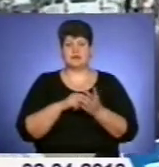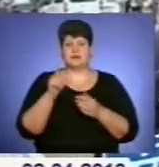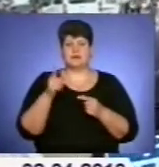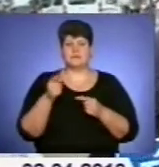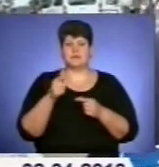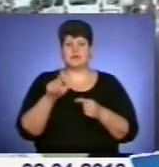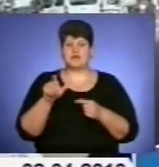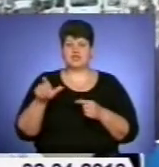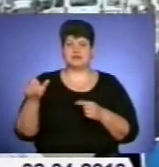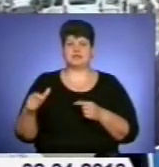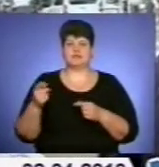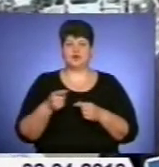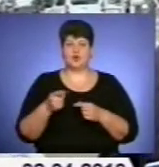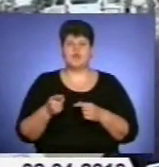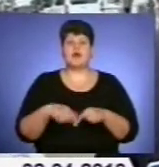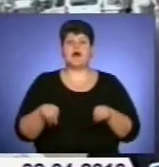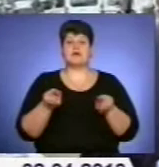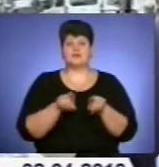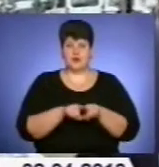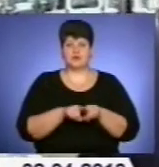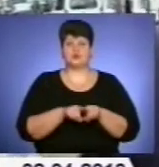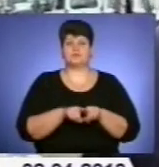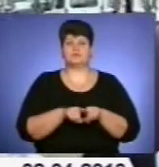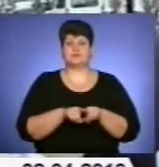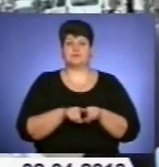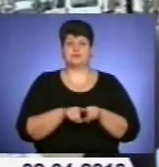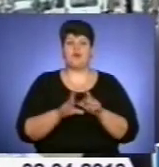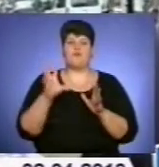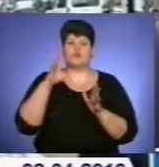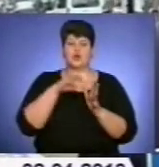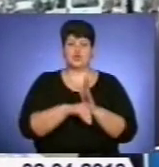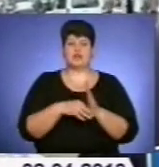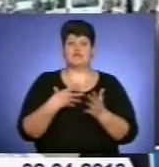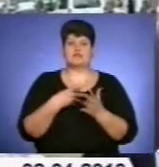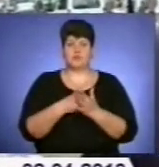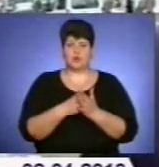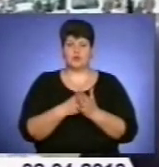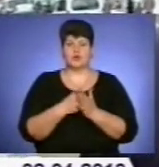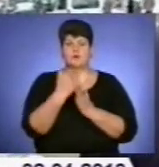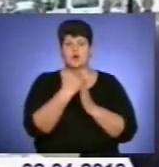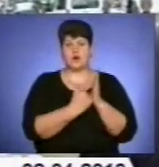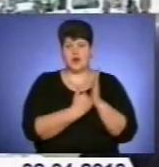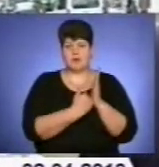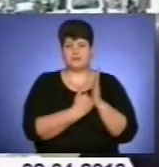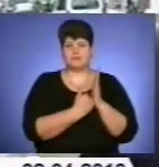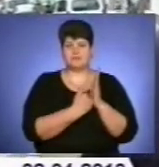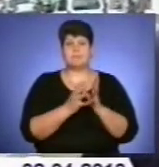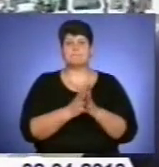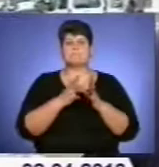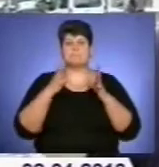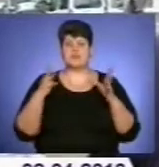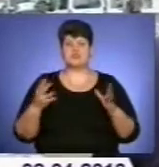Тернополя, а також включали в свої програми більш